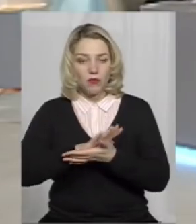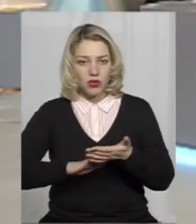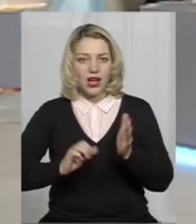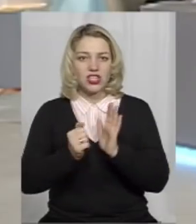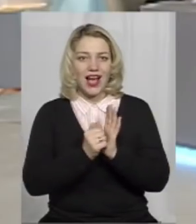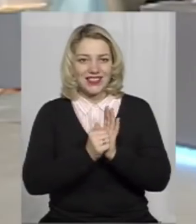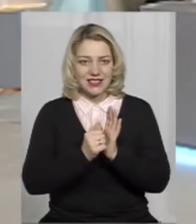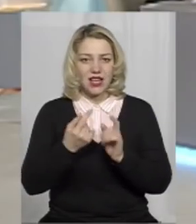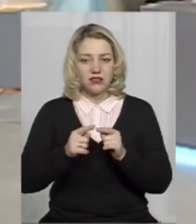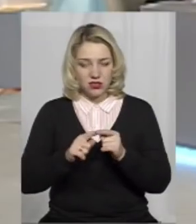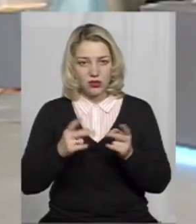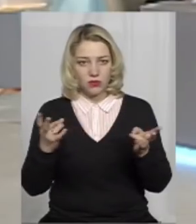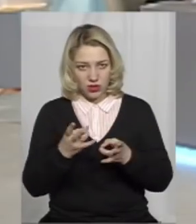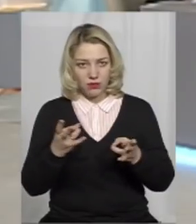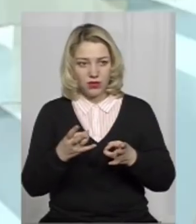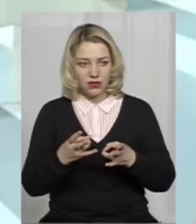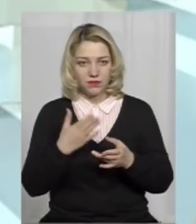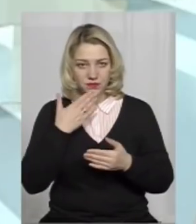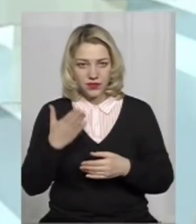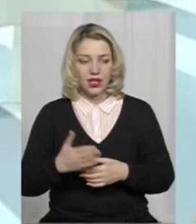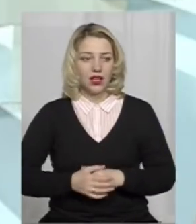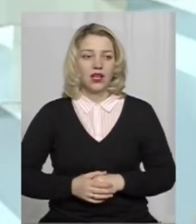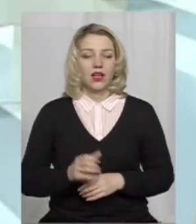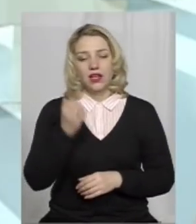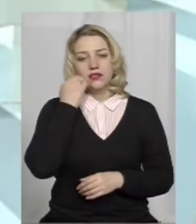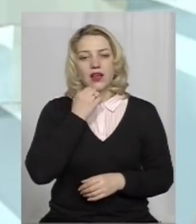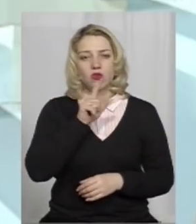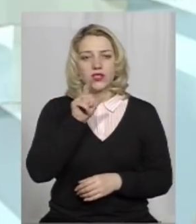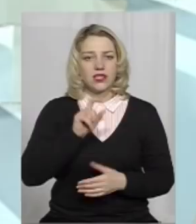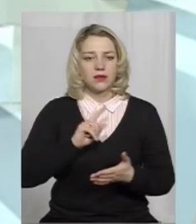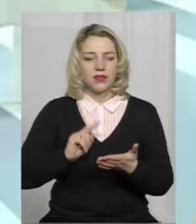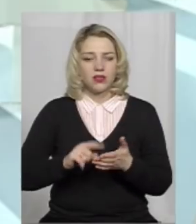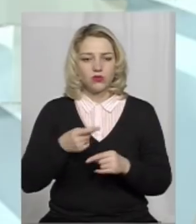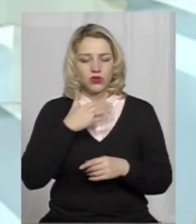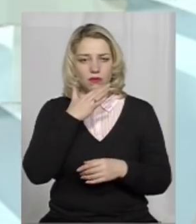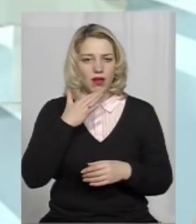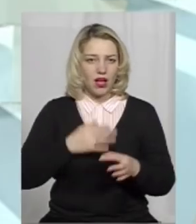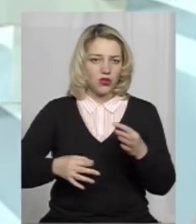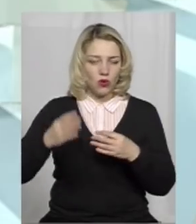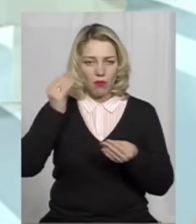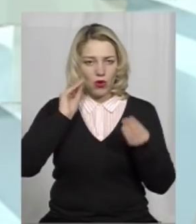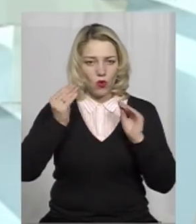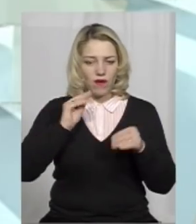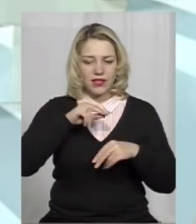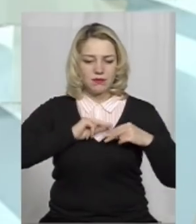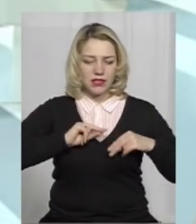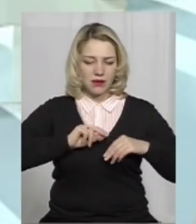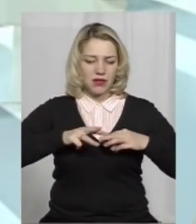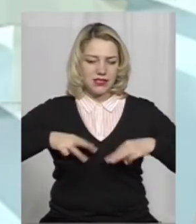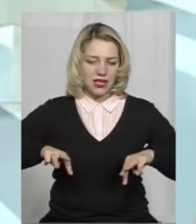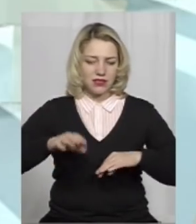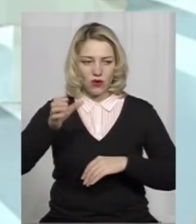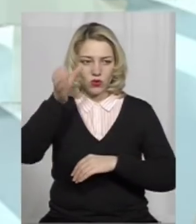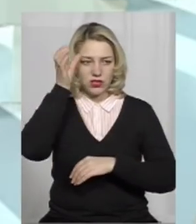передбачає? Дякую вам за запитання, тому що ми багато міркували із працівниками Міністерства